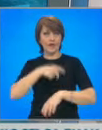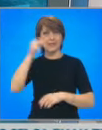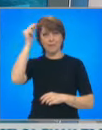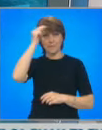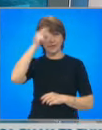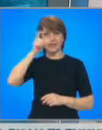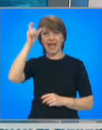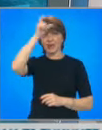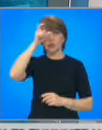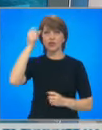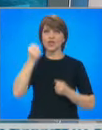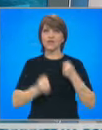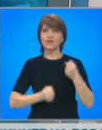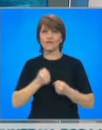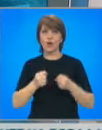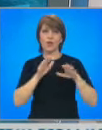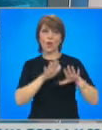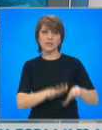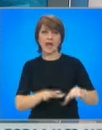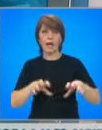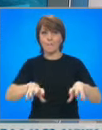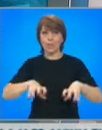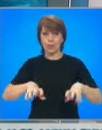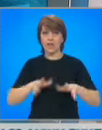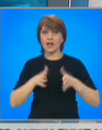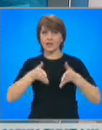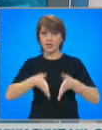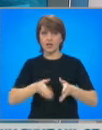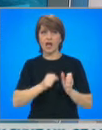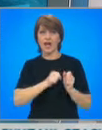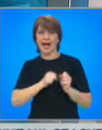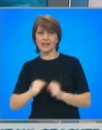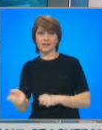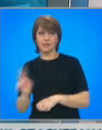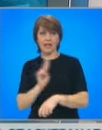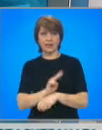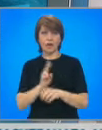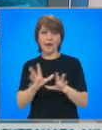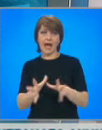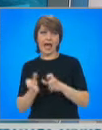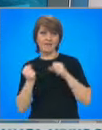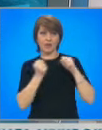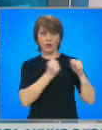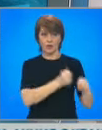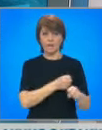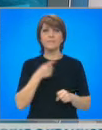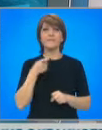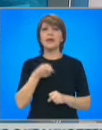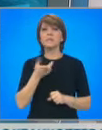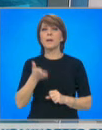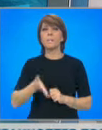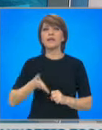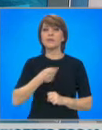които останаха блокирани на кораба. Вкъсния след добед те бяха евакуирани. На Юрофери Олимпия са пътували